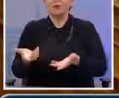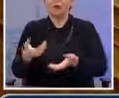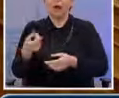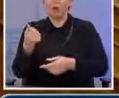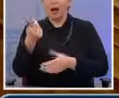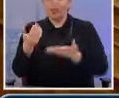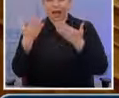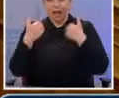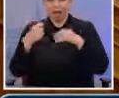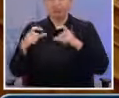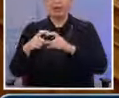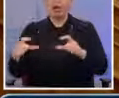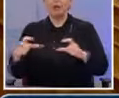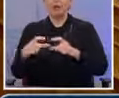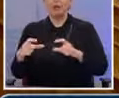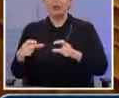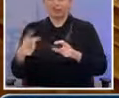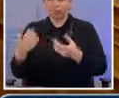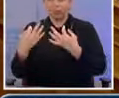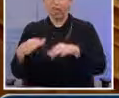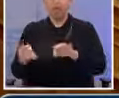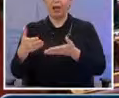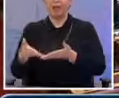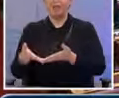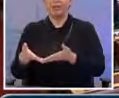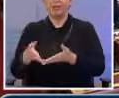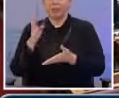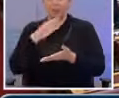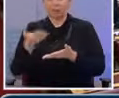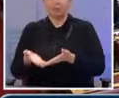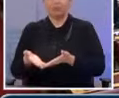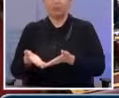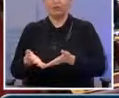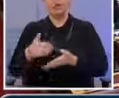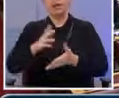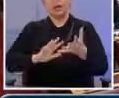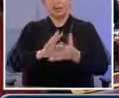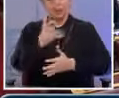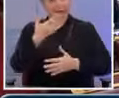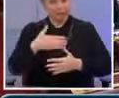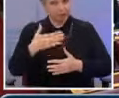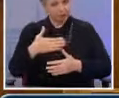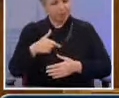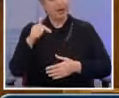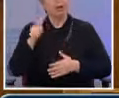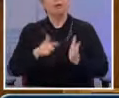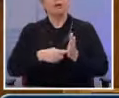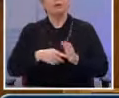ανάπτυξη χτίζεται μεθοδικά και με κόπο. Κυρίες και κύριοι βουλευτές,